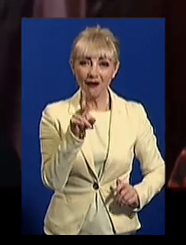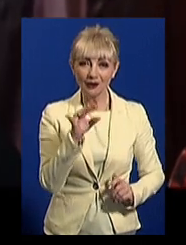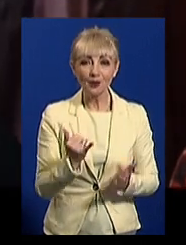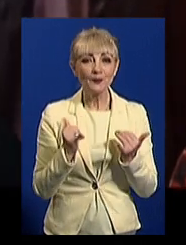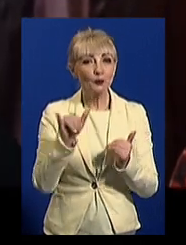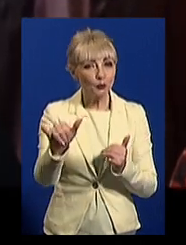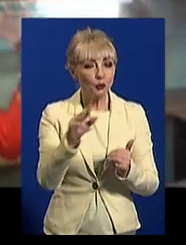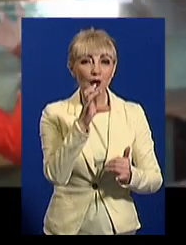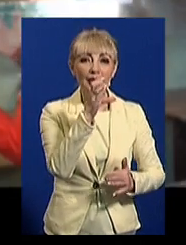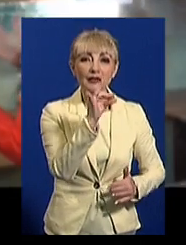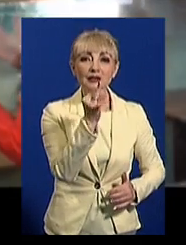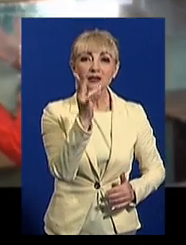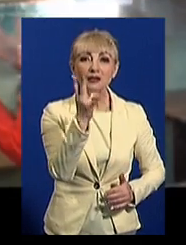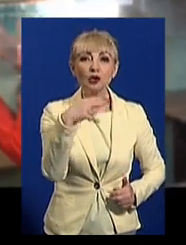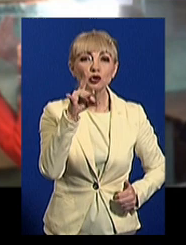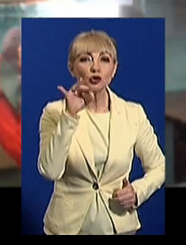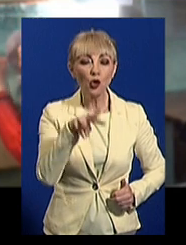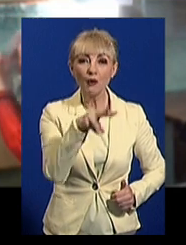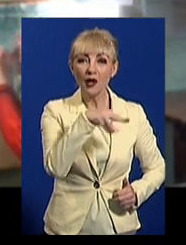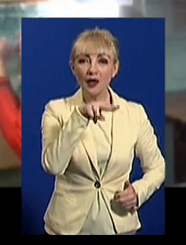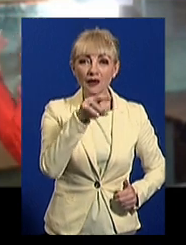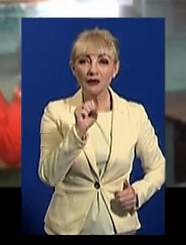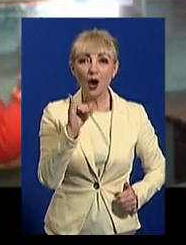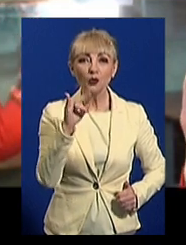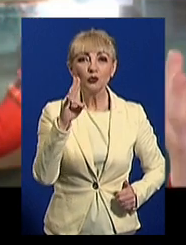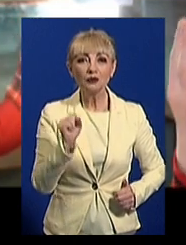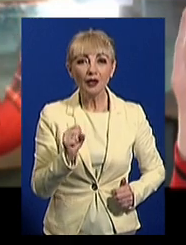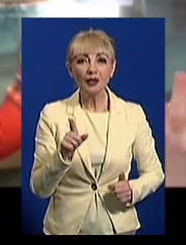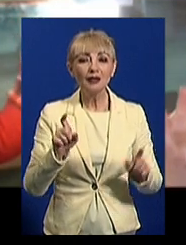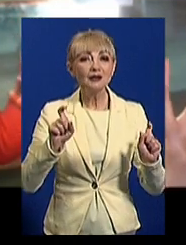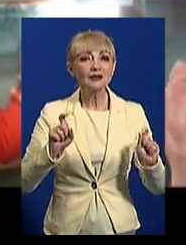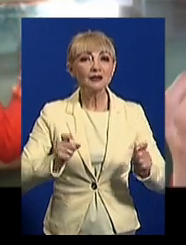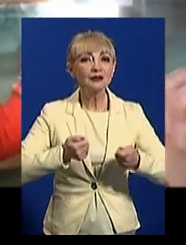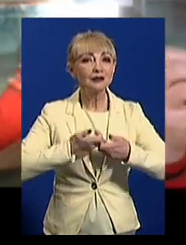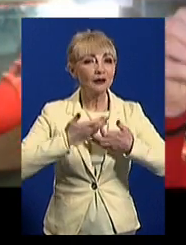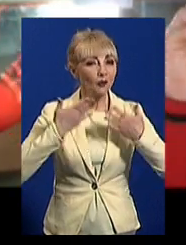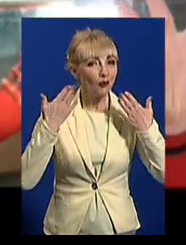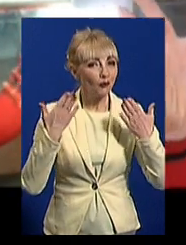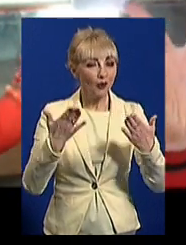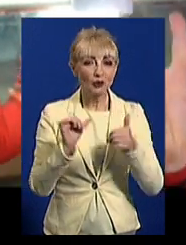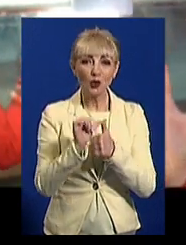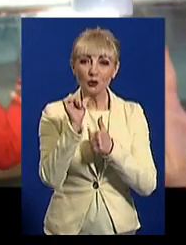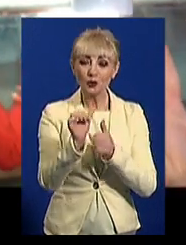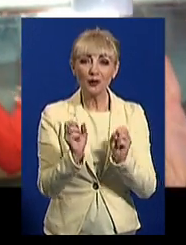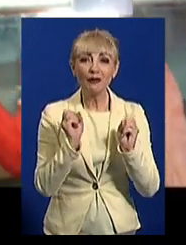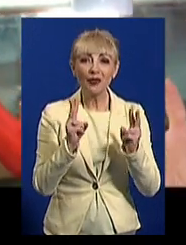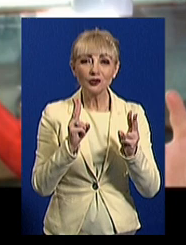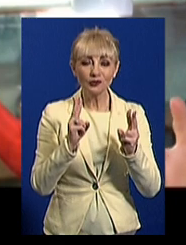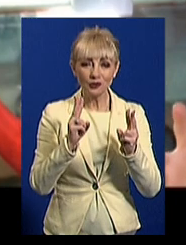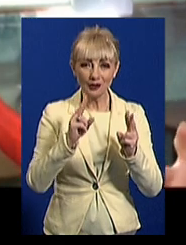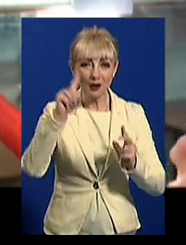неї синдром Дауна. Її великі чорні очі, я все ліплю у вас, наче блискавка.